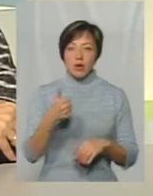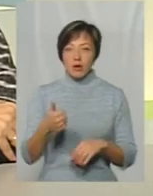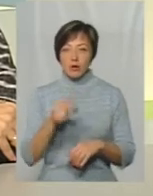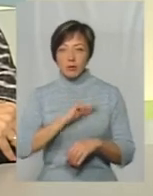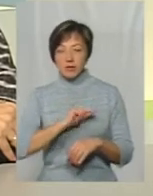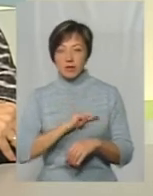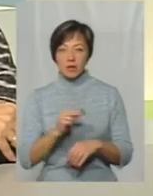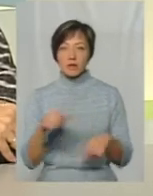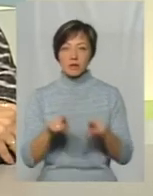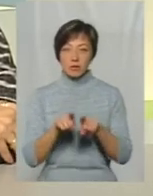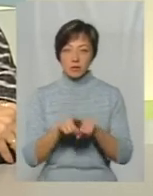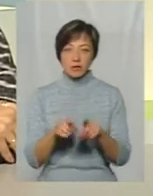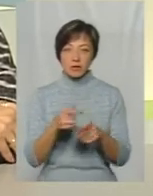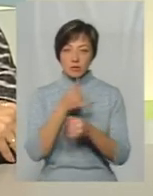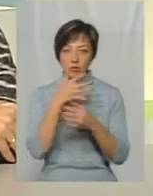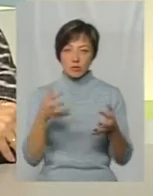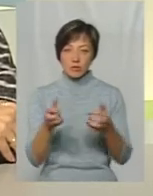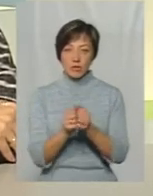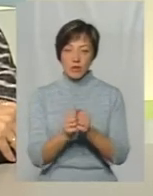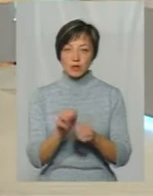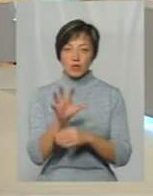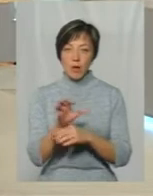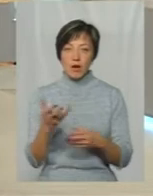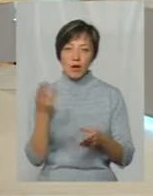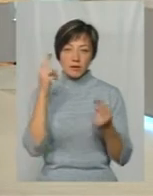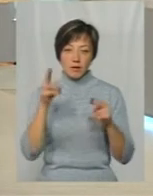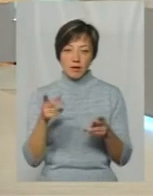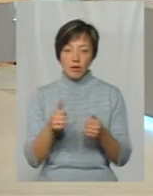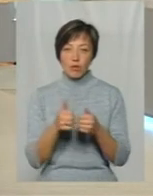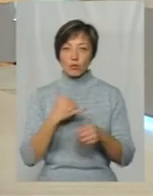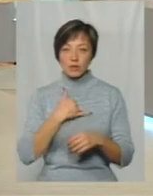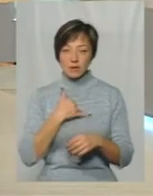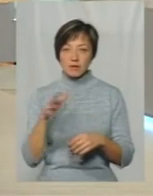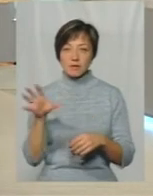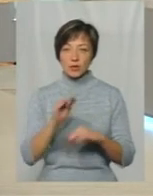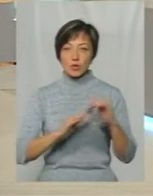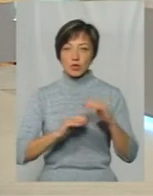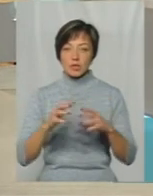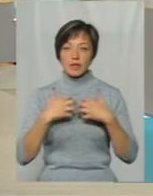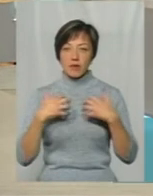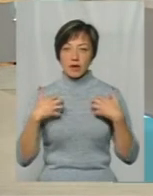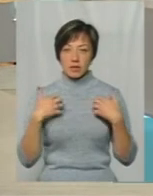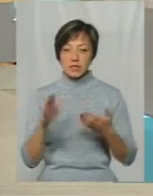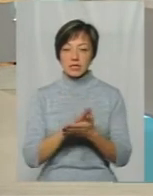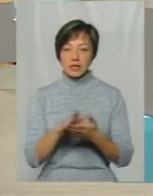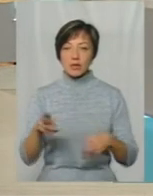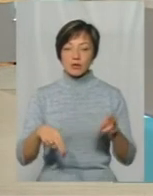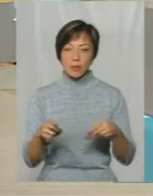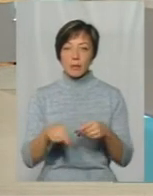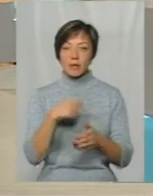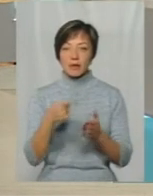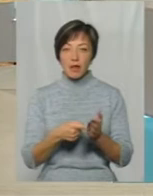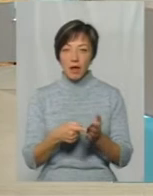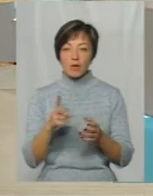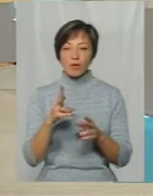прийдуть хороші, але хороші так само можуть не зловити собаку, яка дика А у нас зараз майже всі ручні тварини в місті стерилізовані Стоїть питання по